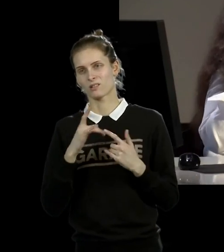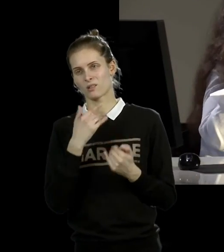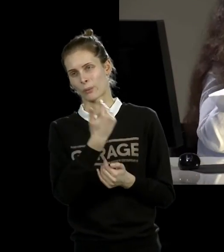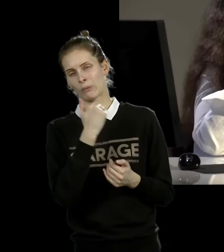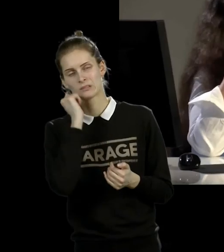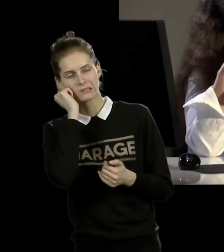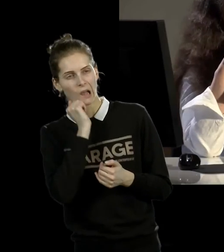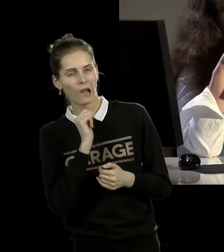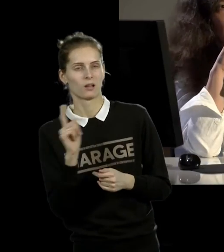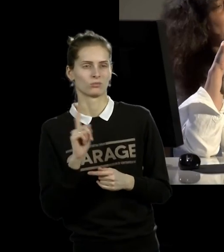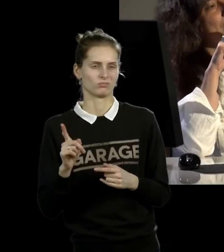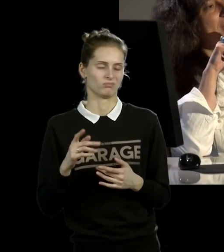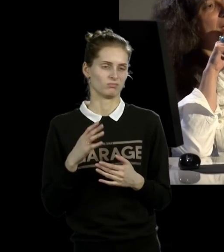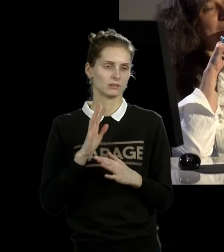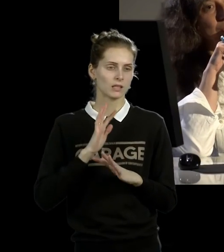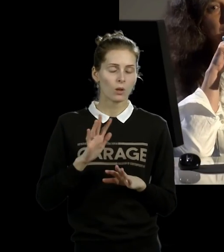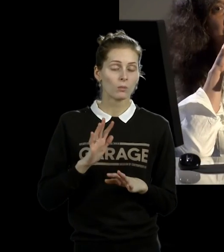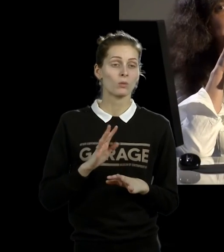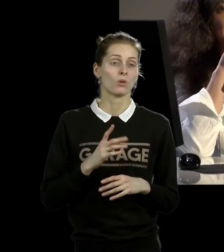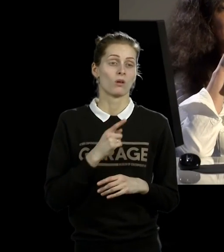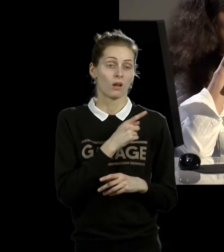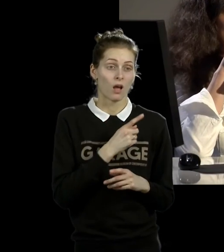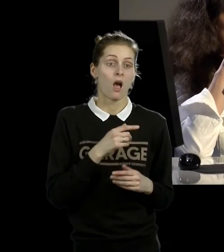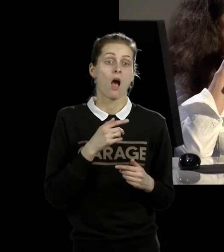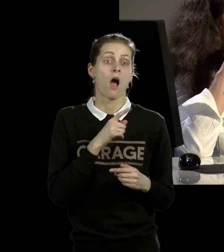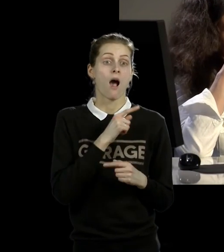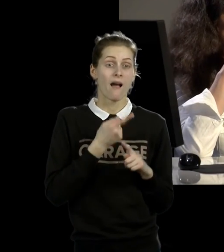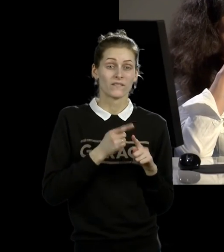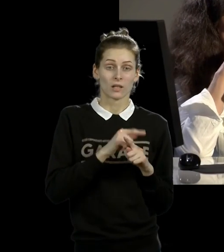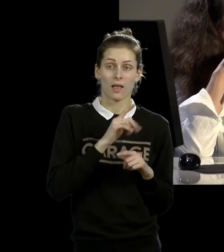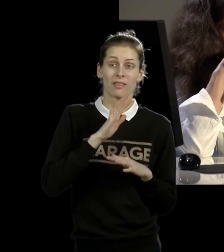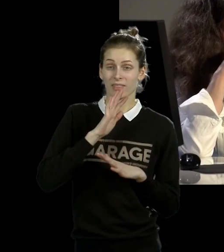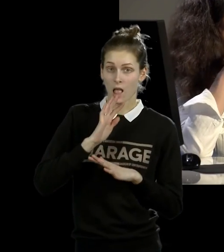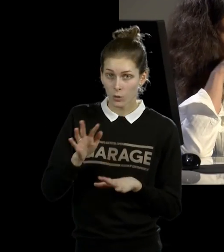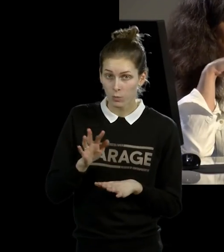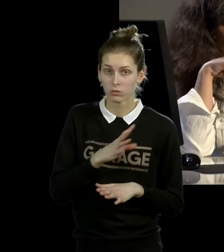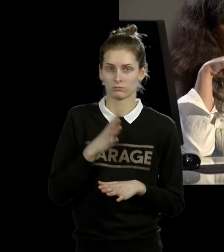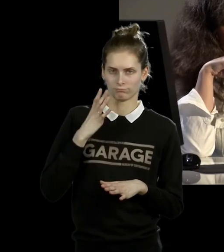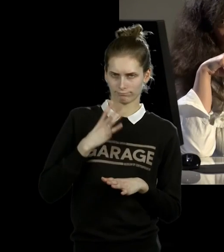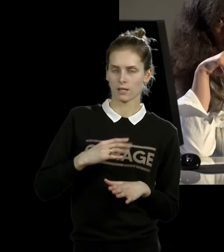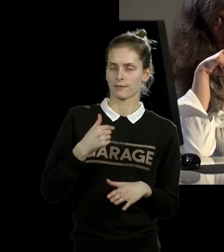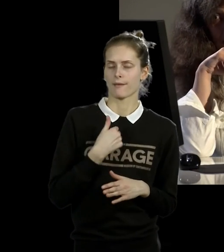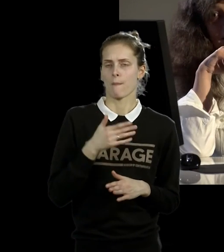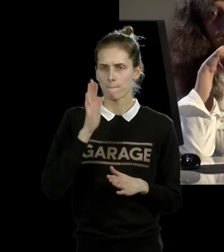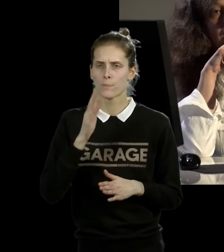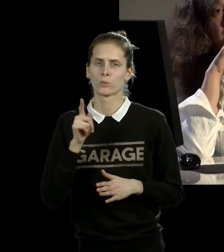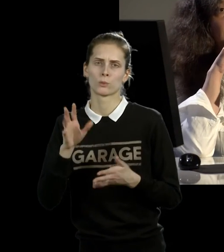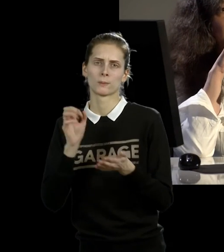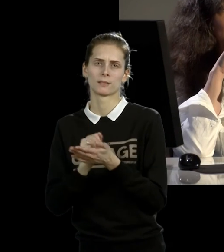буржуазное и так далее и тому подобное. И именно поэтому этим самым театром, который она ненавидела, она решила заняться.